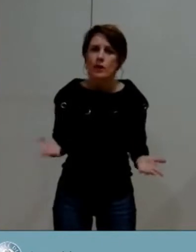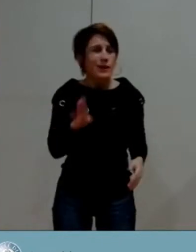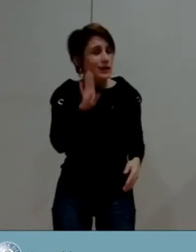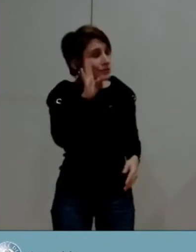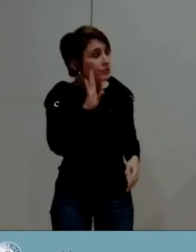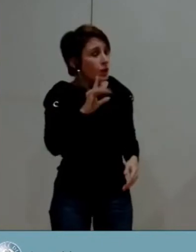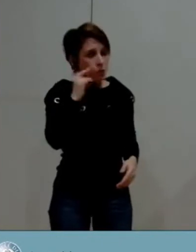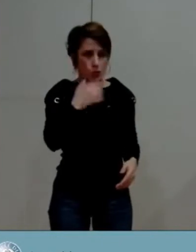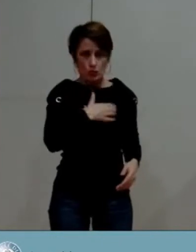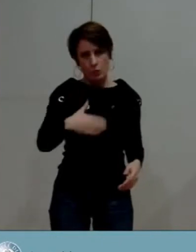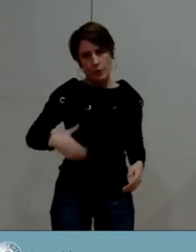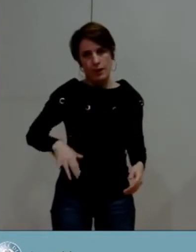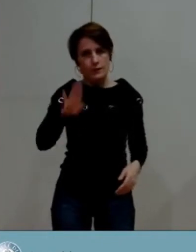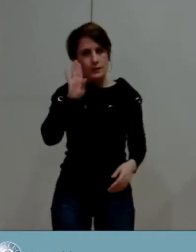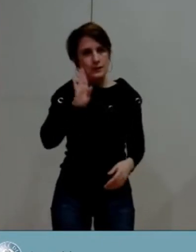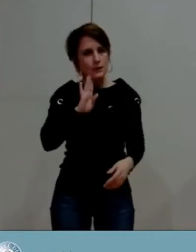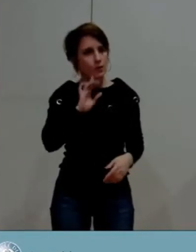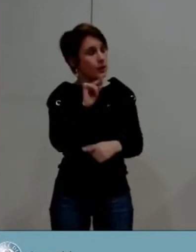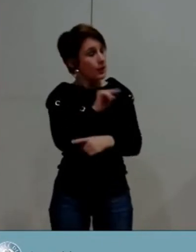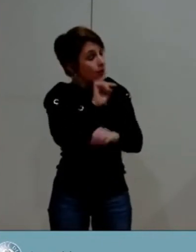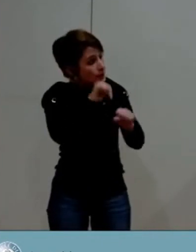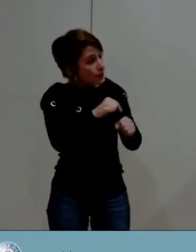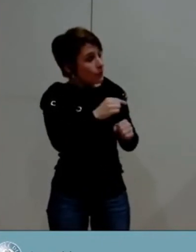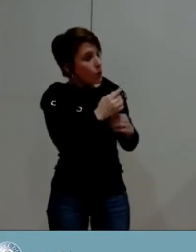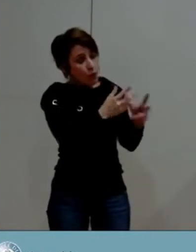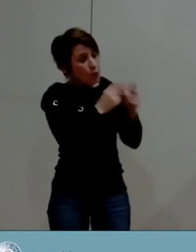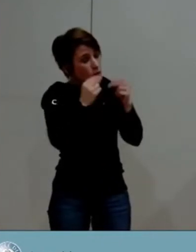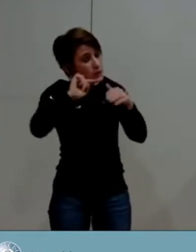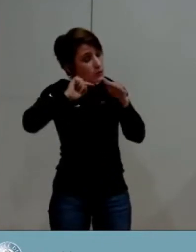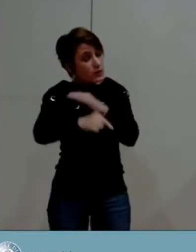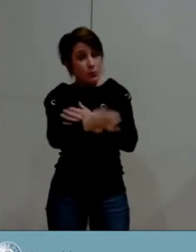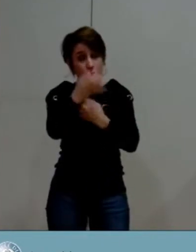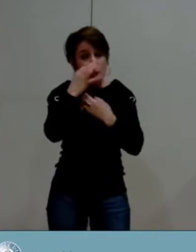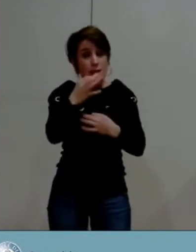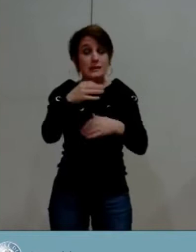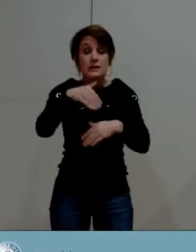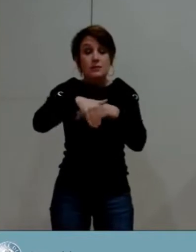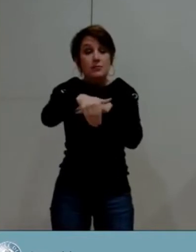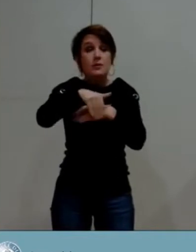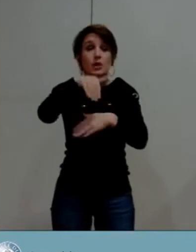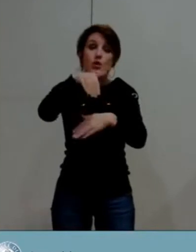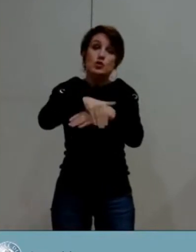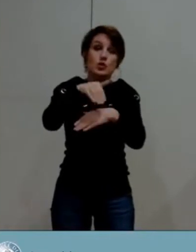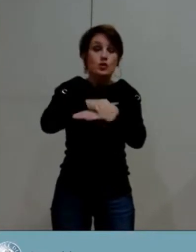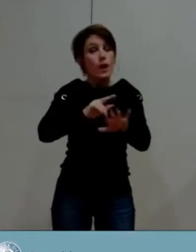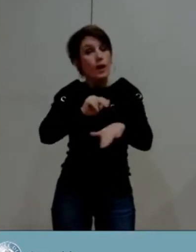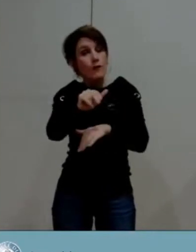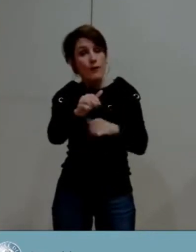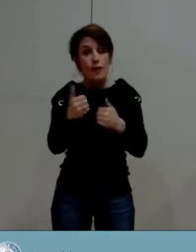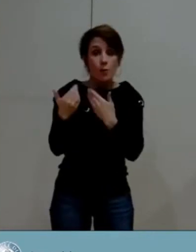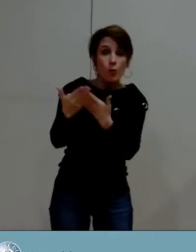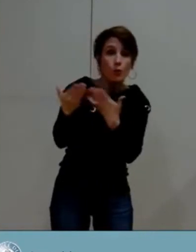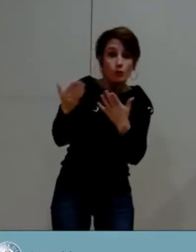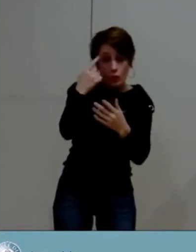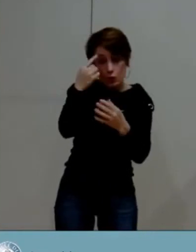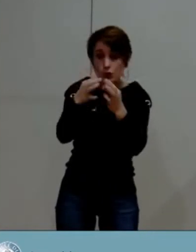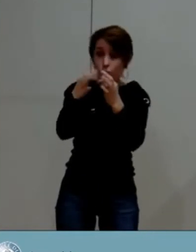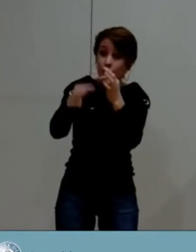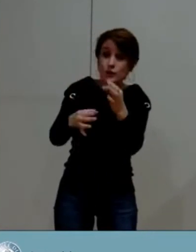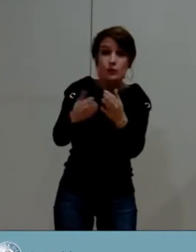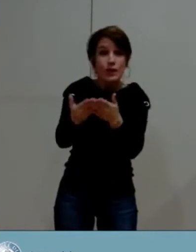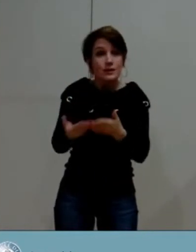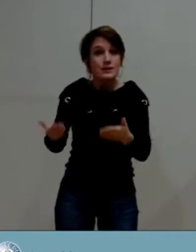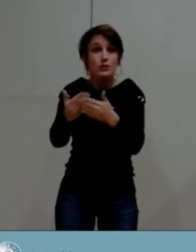de nous préciser quels sont les engagements que vous comptez prendre ce soir pour l'amélioration de la qualité de vie au